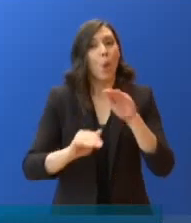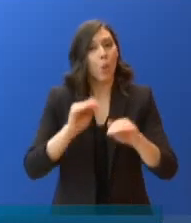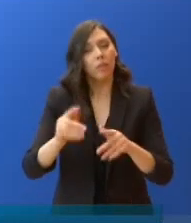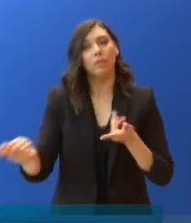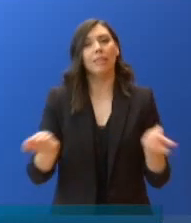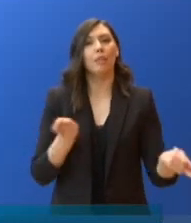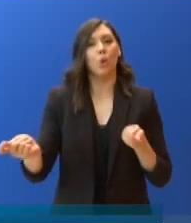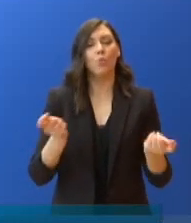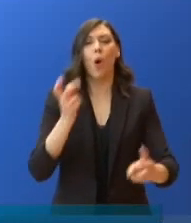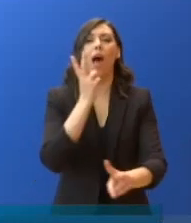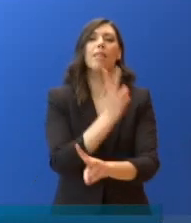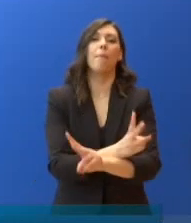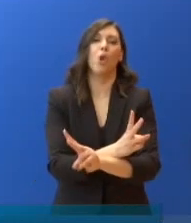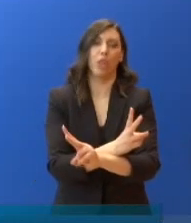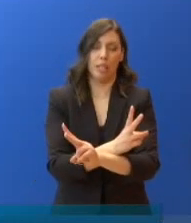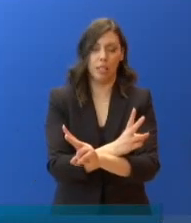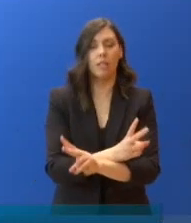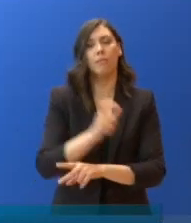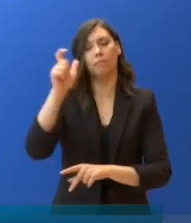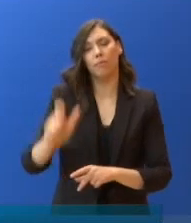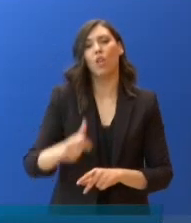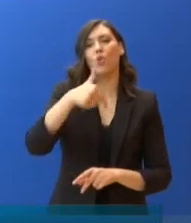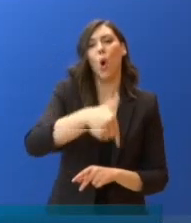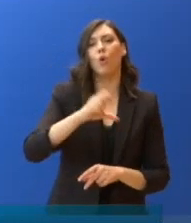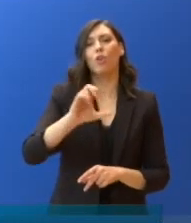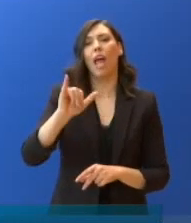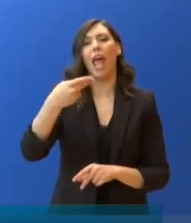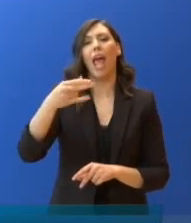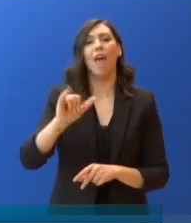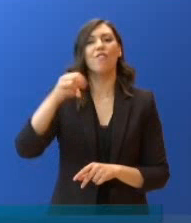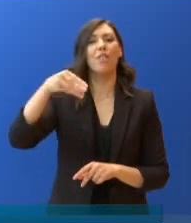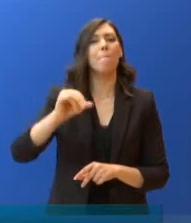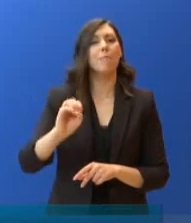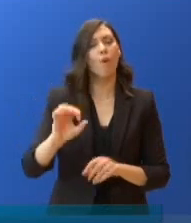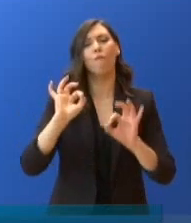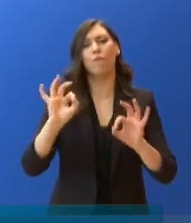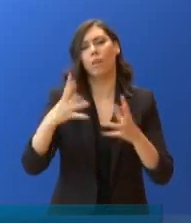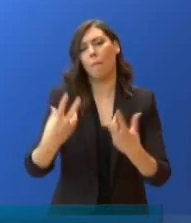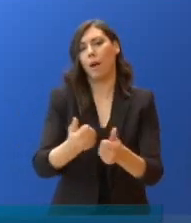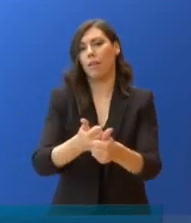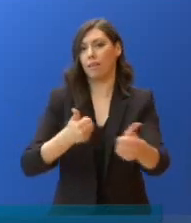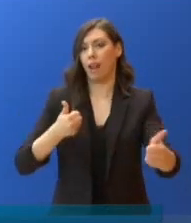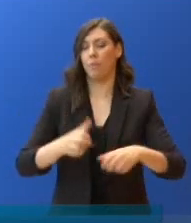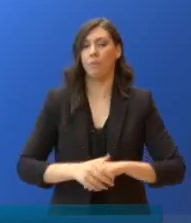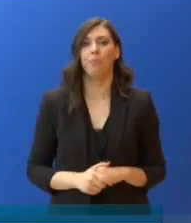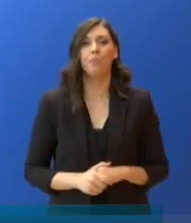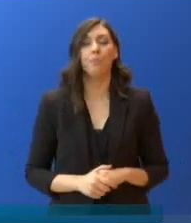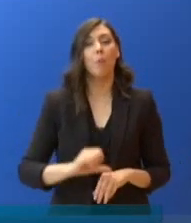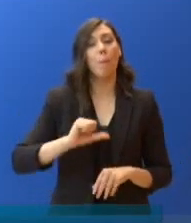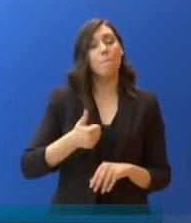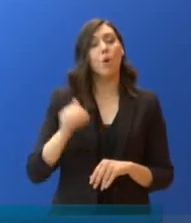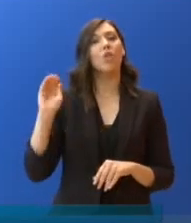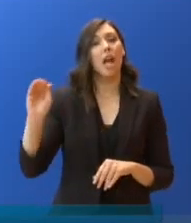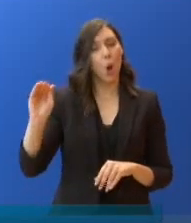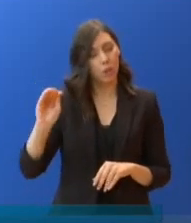Κύριος Γιώργος Ευθυμίου, τηρώντας φυσικά αυστηρή σειρά προτεραιότητας. Πρώτη ερώτηση από τον κύριο Εμίλιο